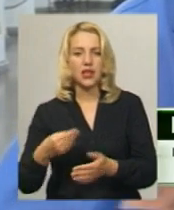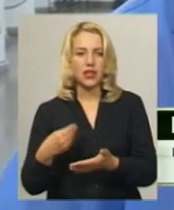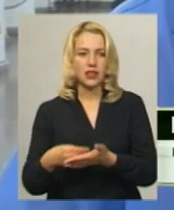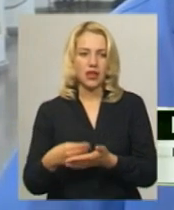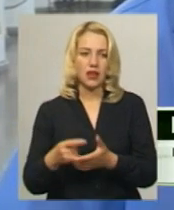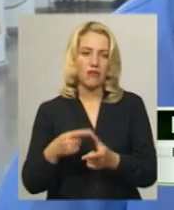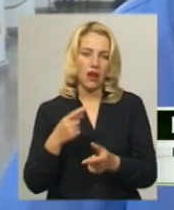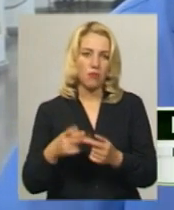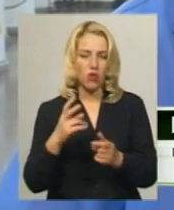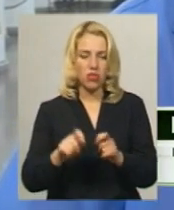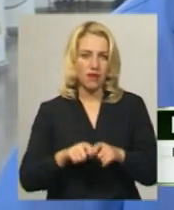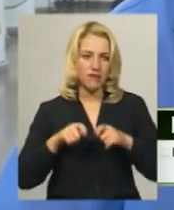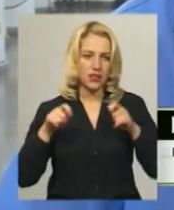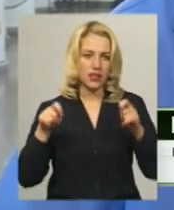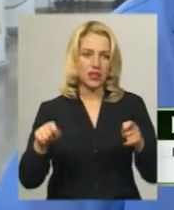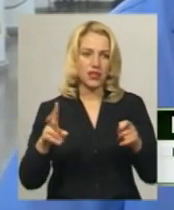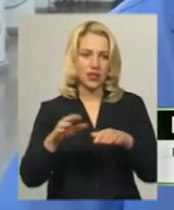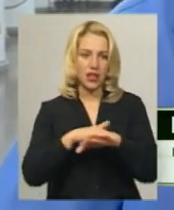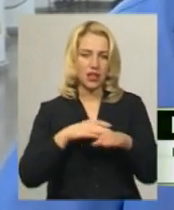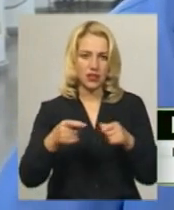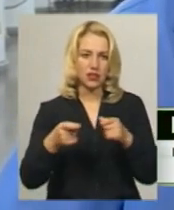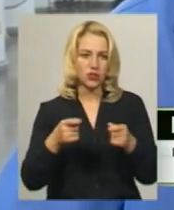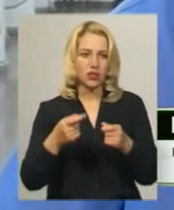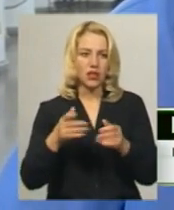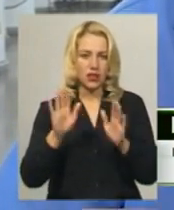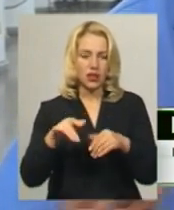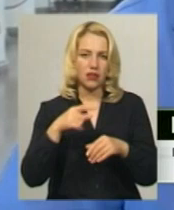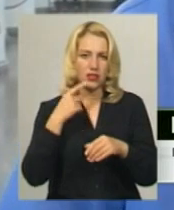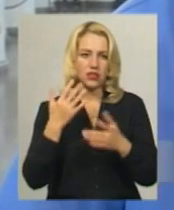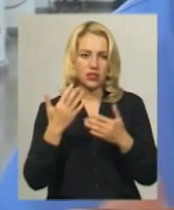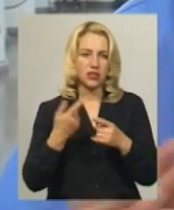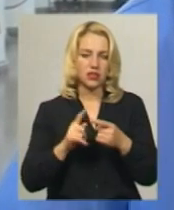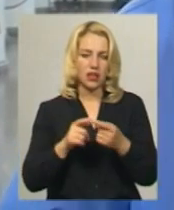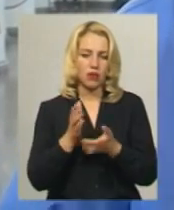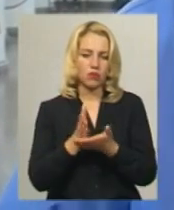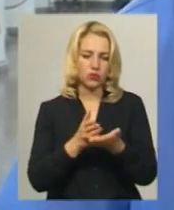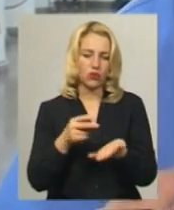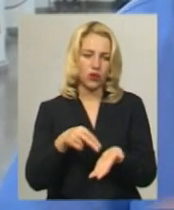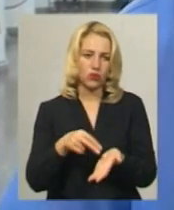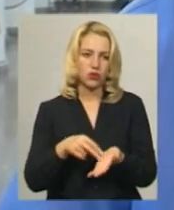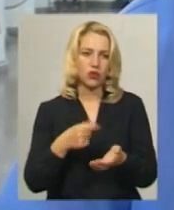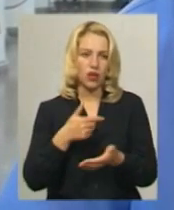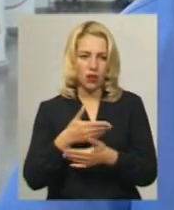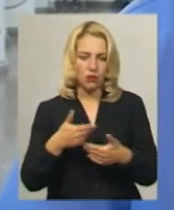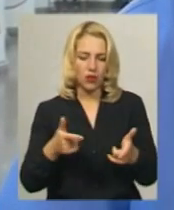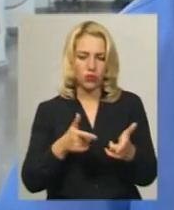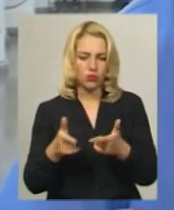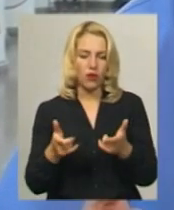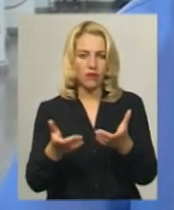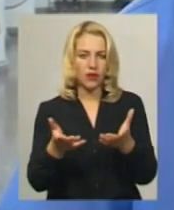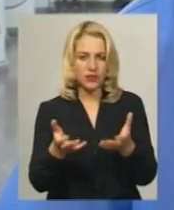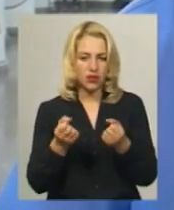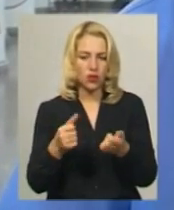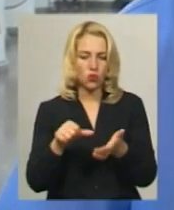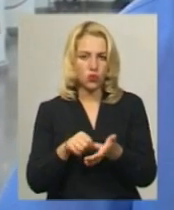відкритий тендер, на ринок, і нехай ринок скаже, скільки ця послуга коштує. Ми готові прийняти участь в прозорих, чесних тендерах